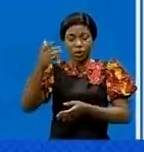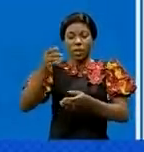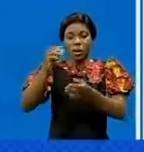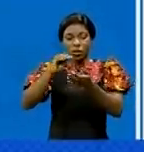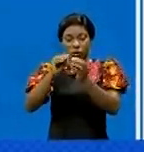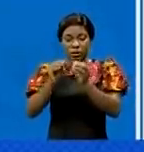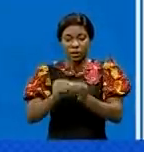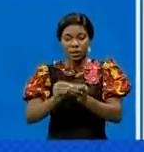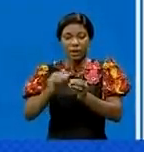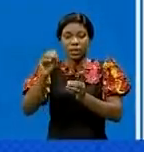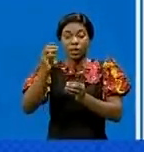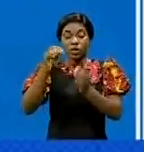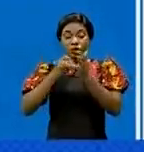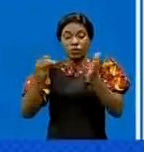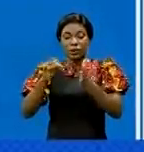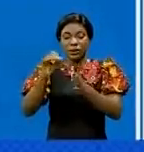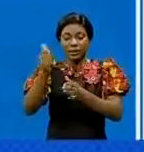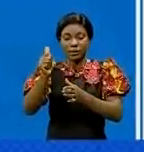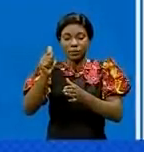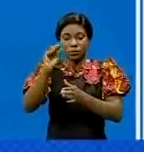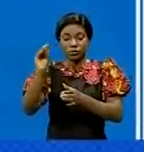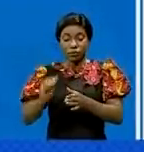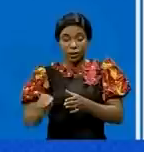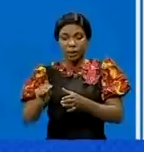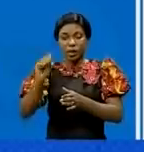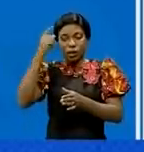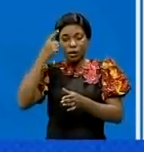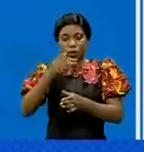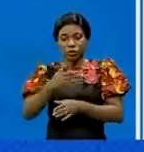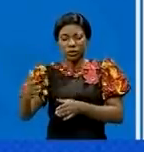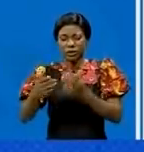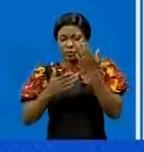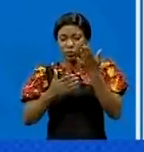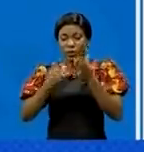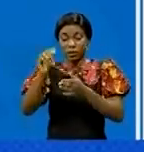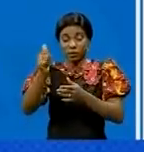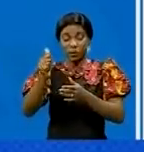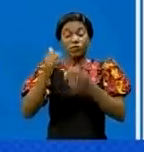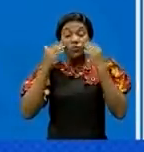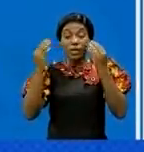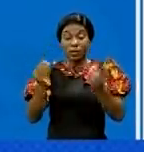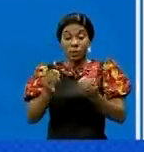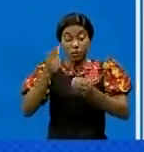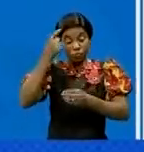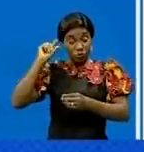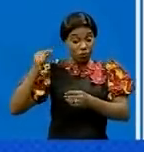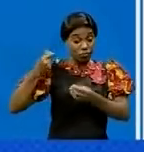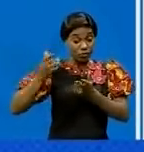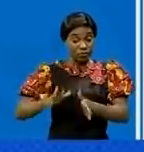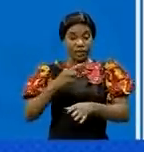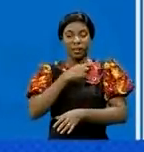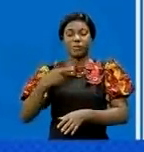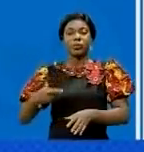des produits manufacturés et 25% de produits de première nécessité. Pour le gouvernement de la République,